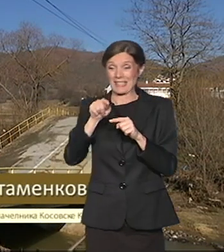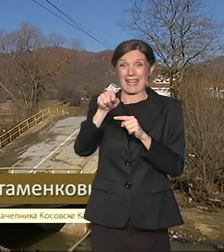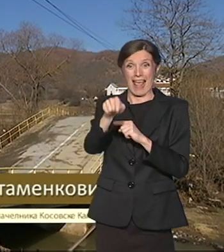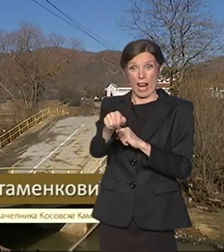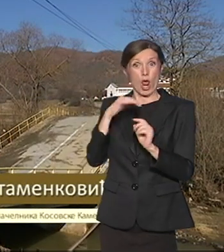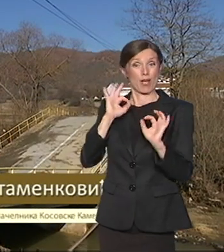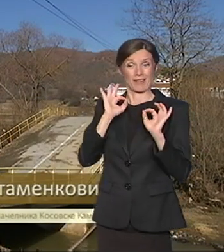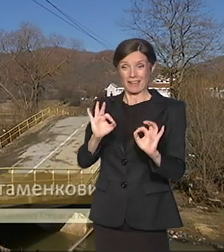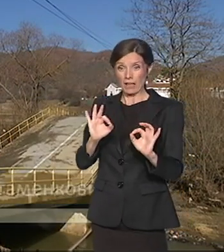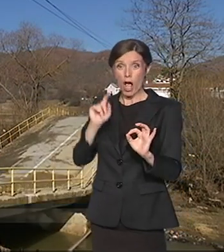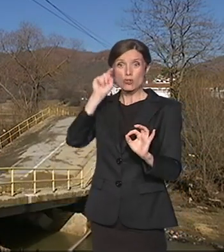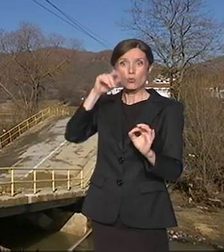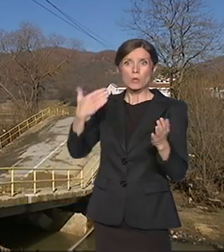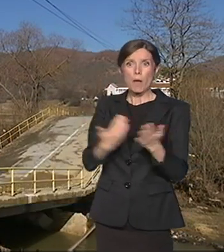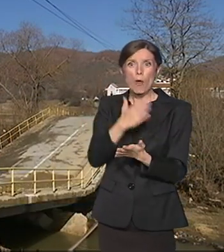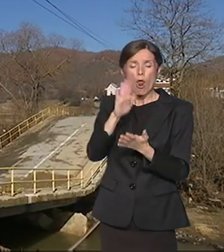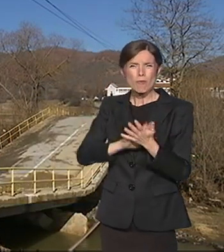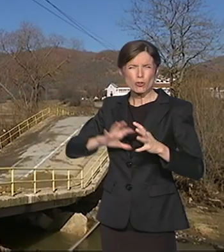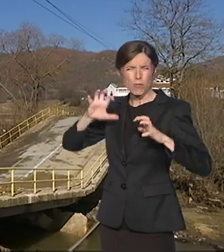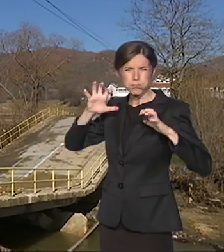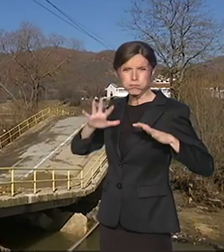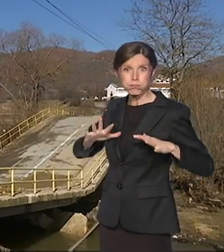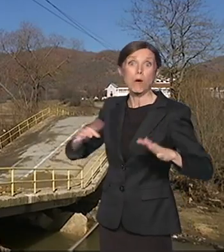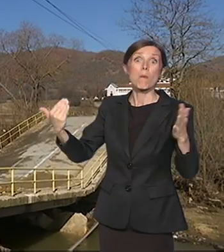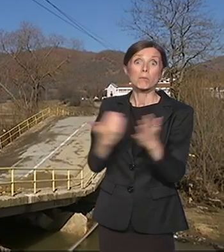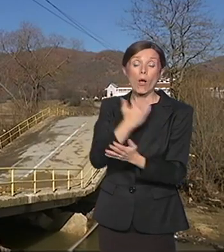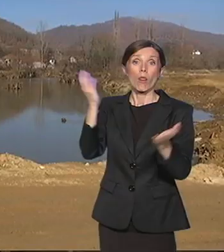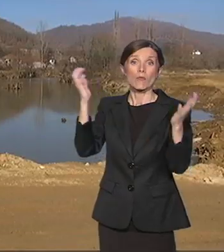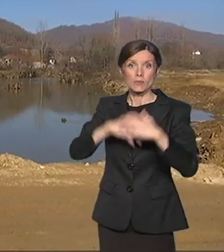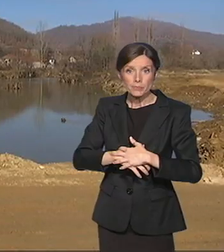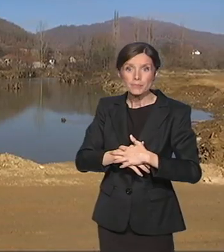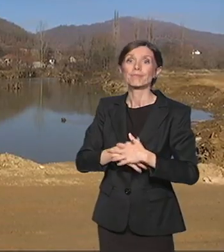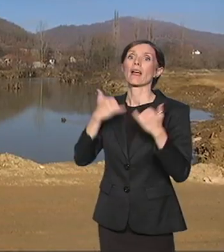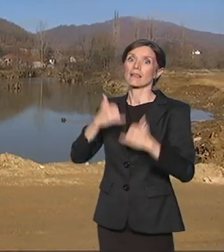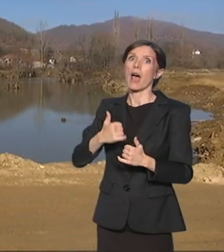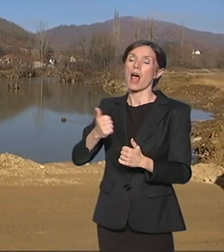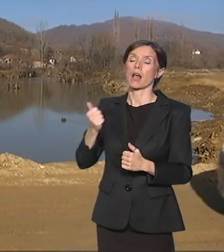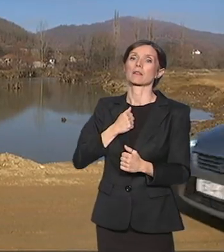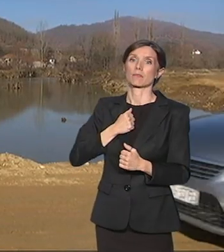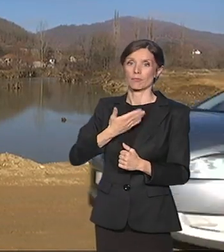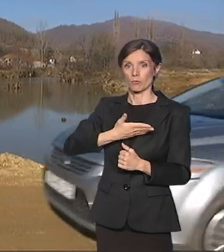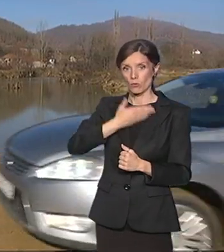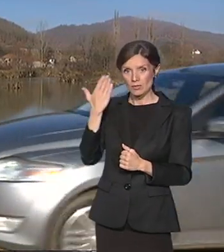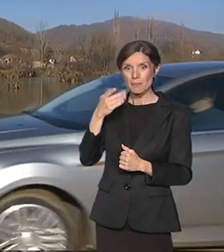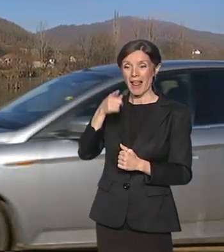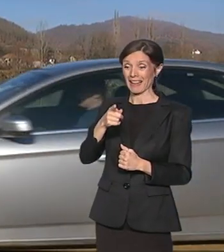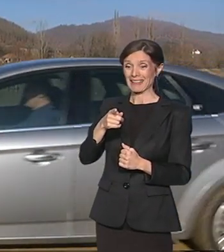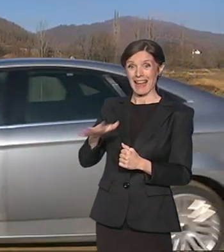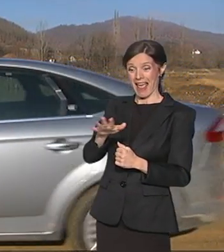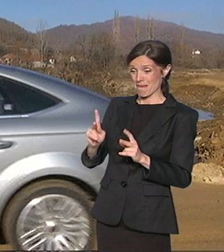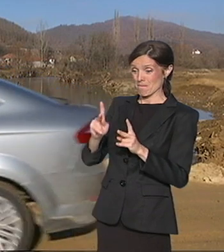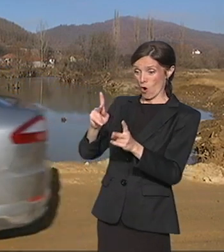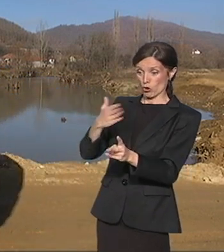došla i taj deo mosta je ponovo bio nepokladan i slušen. Danas smo konačno uspjeli da taj deo mosta pustimo za saobraćaj.